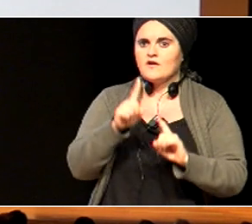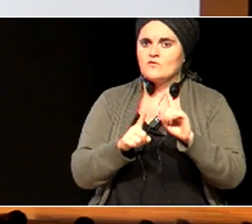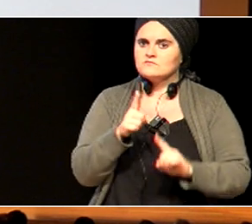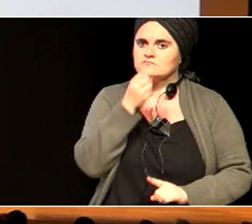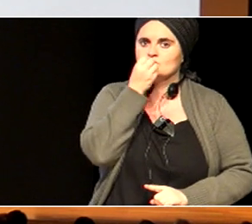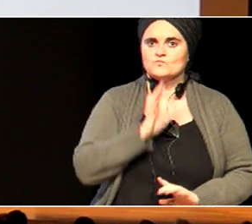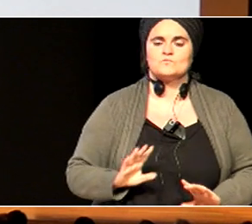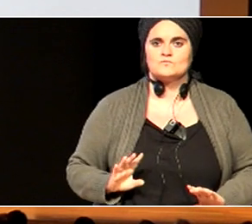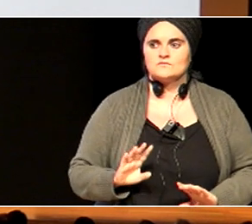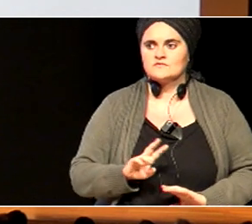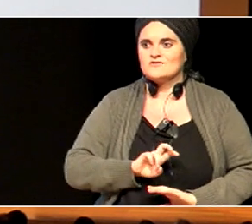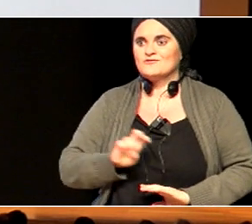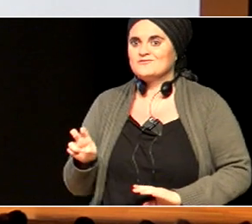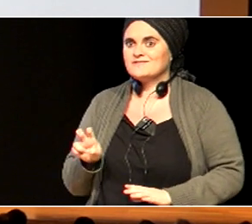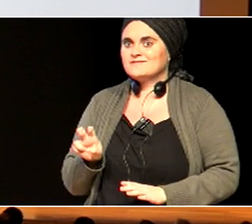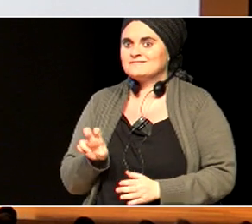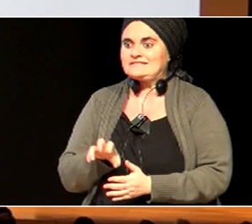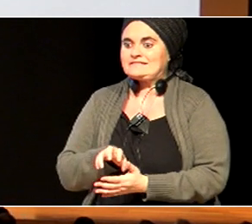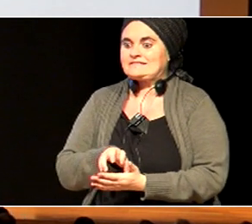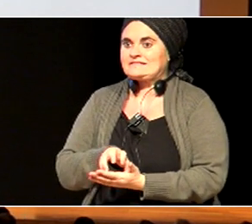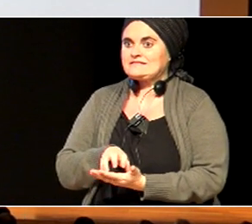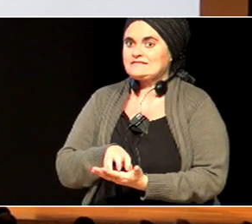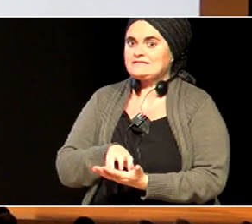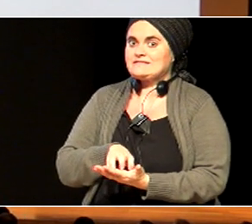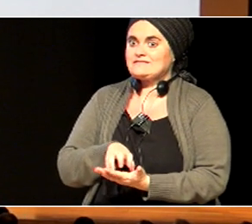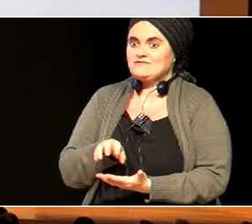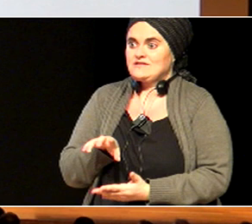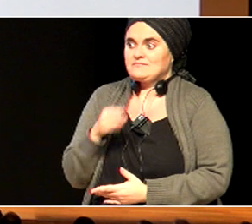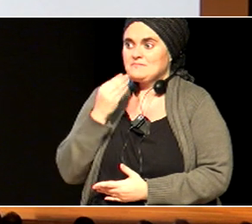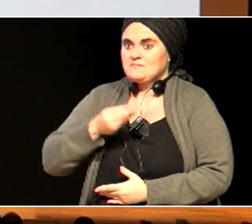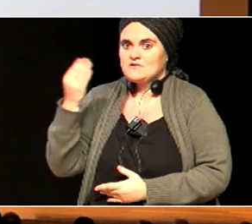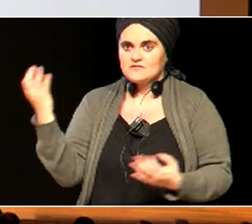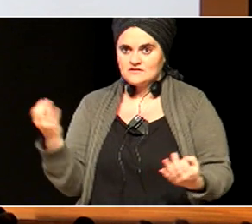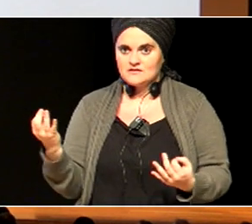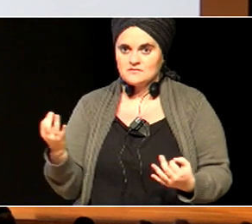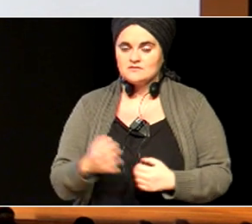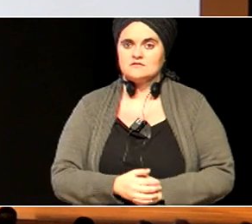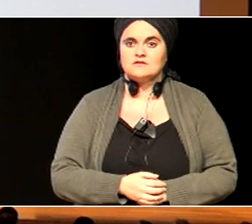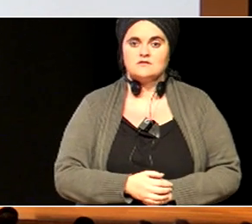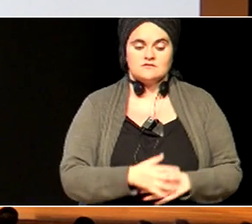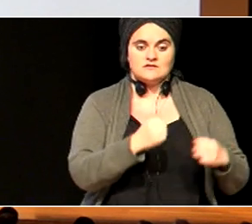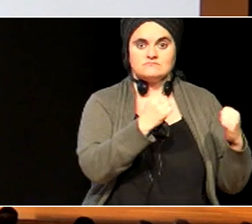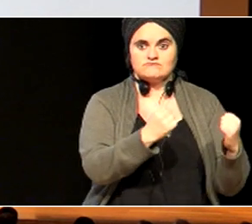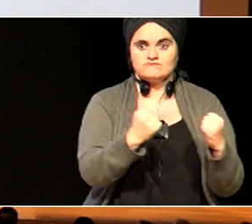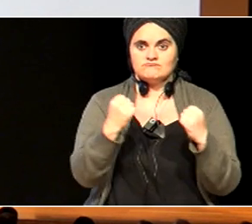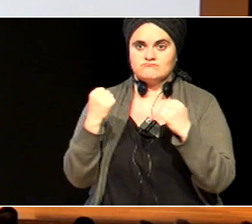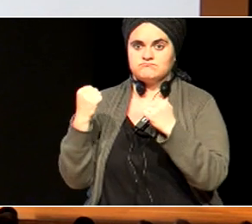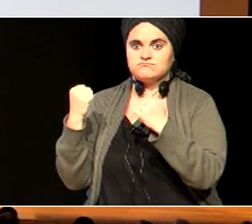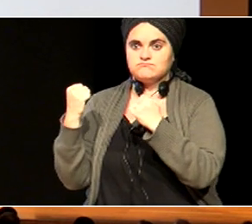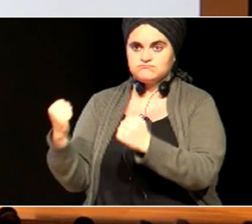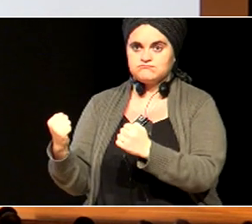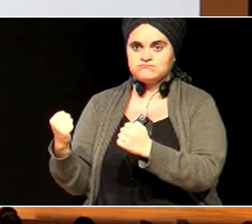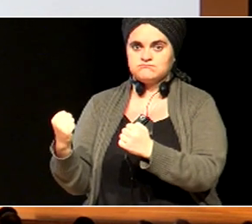onak dira, besteak, zalantzarik gabe, hobetzeko baldintzak dira, ez? Indarguneak, ba, noski, badaukagula, eskolatze,